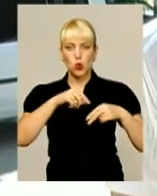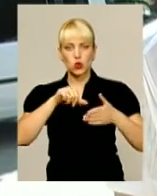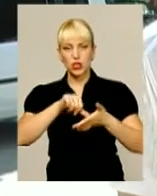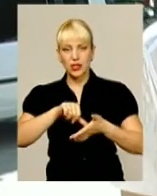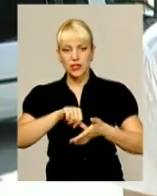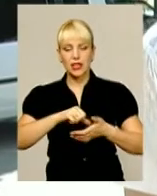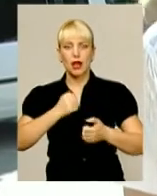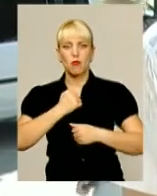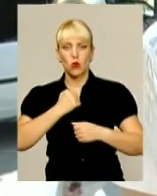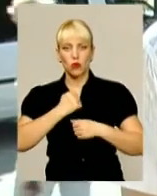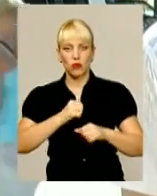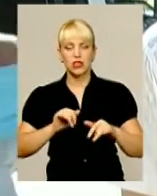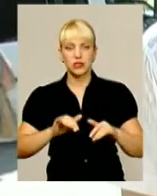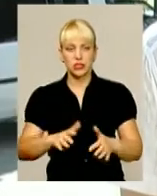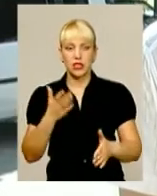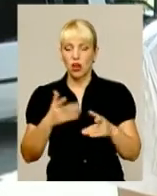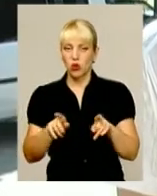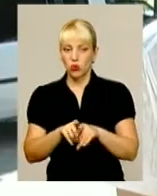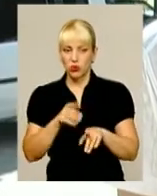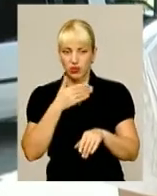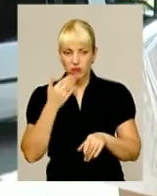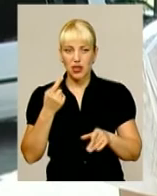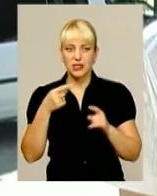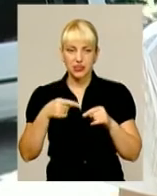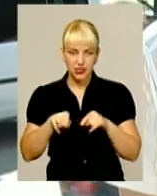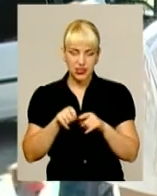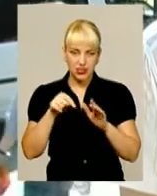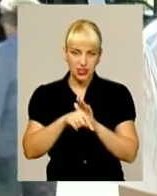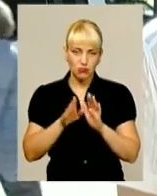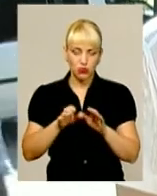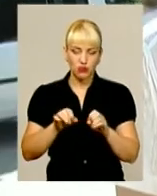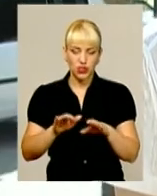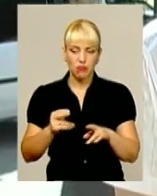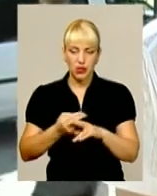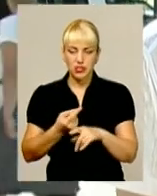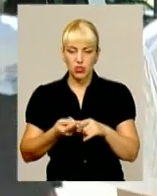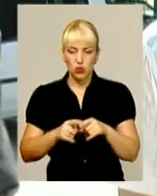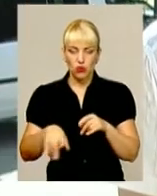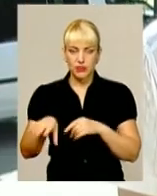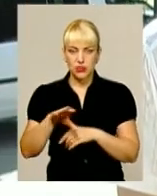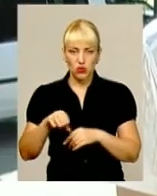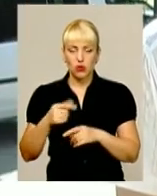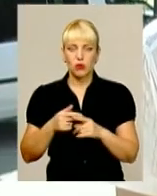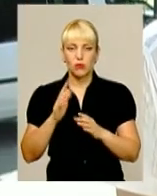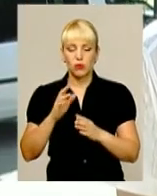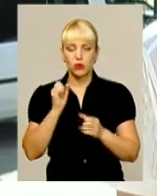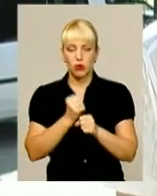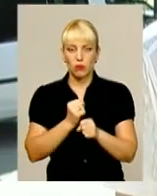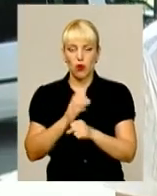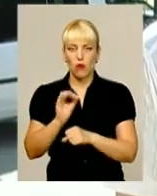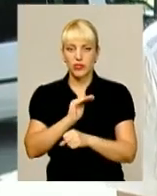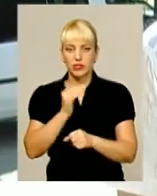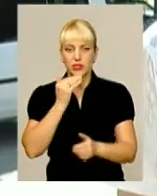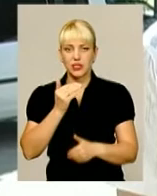Якщо такої нема, то будуть вирішувати без цього всього. Робиться офіційний запит на військову